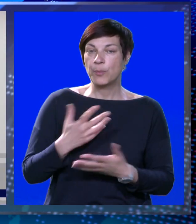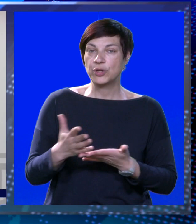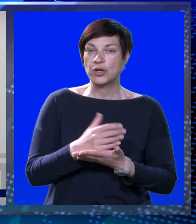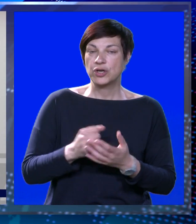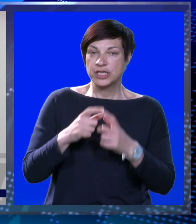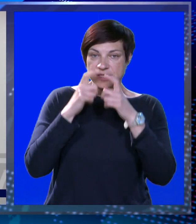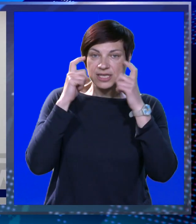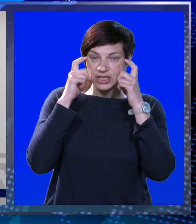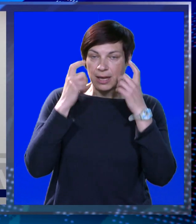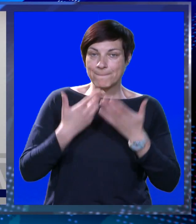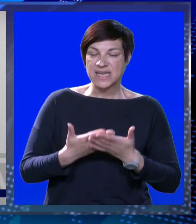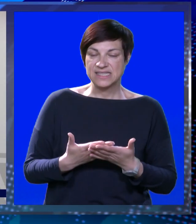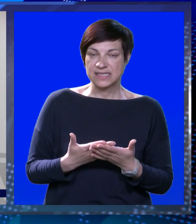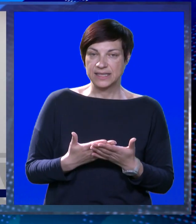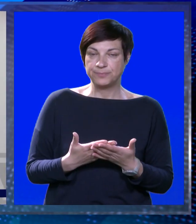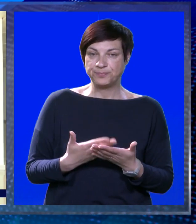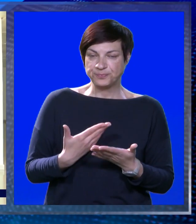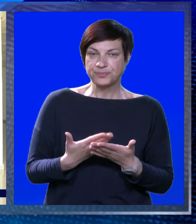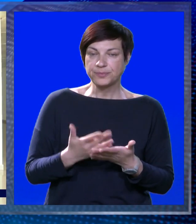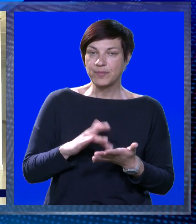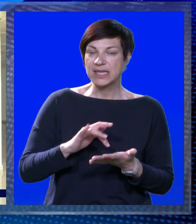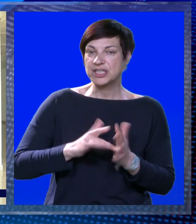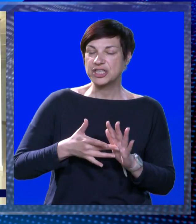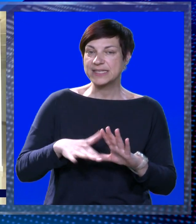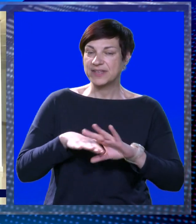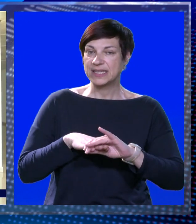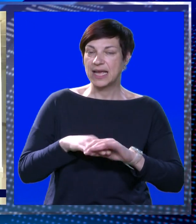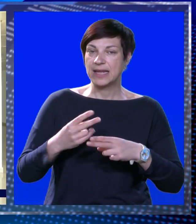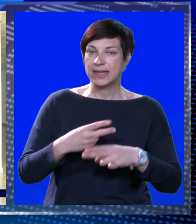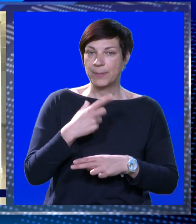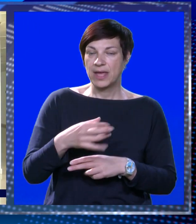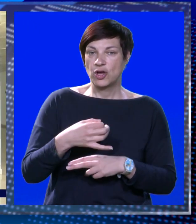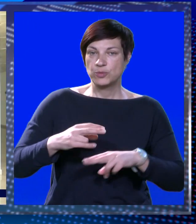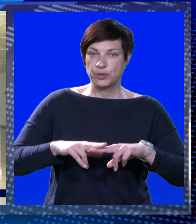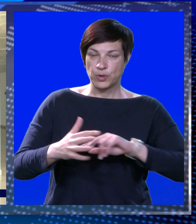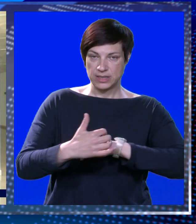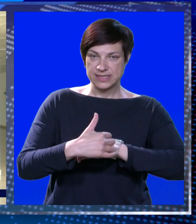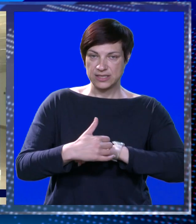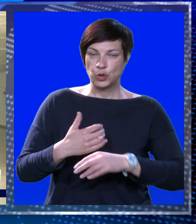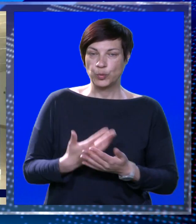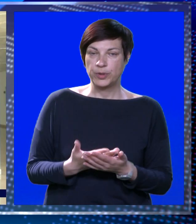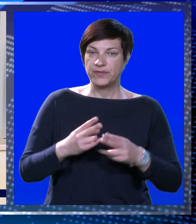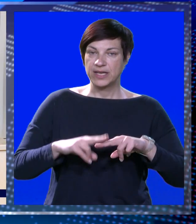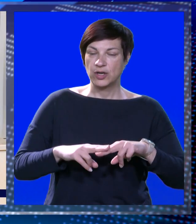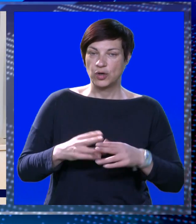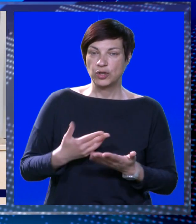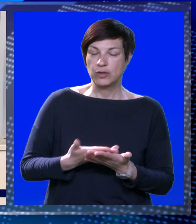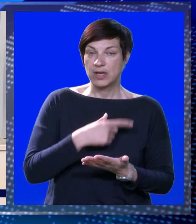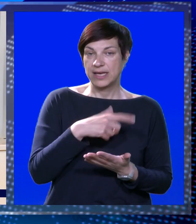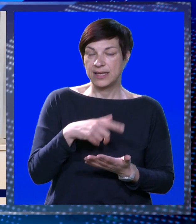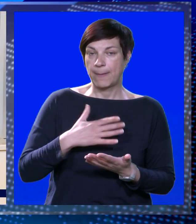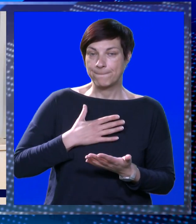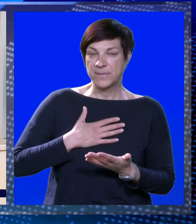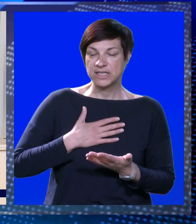naputak o korištenju zaštitnih maski za lice. To se tiče i svih djelatnika i pacijenata u općoj bolnici Dubrovnik. Odluka je